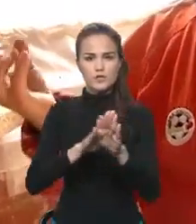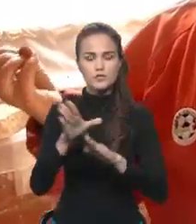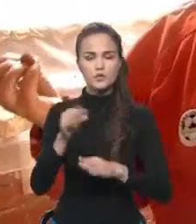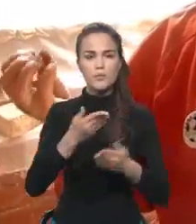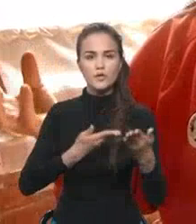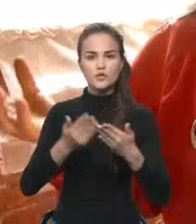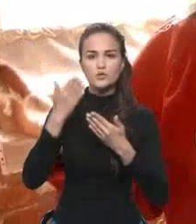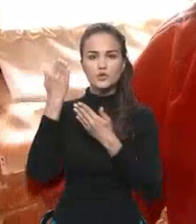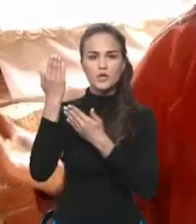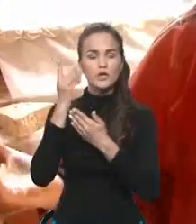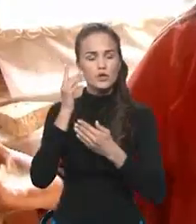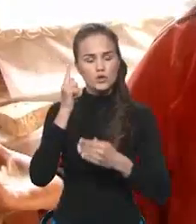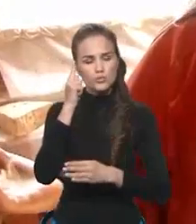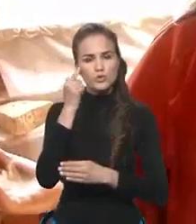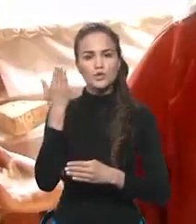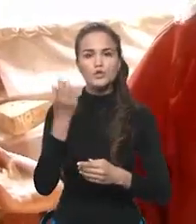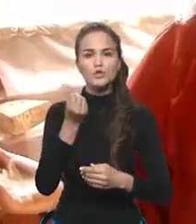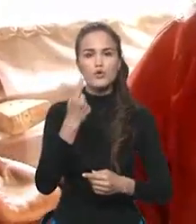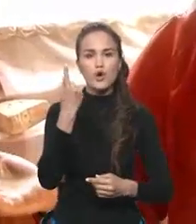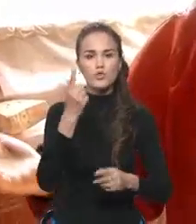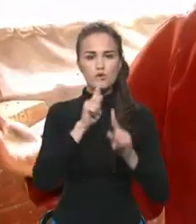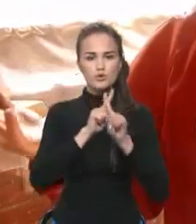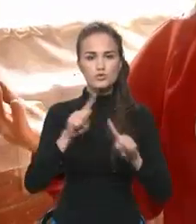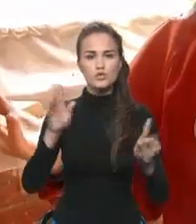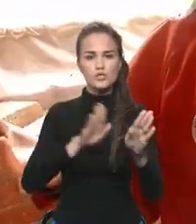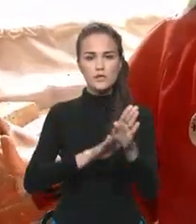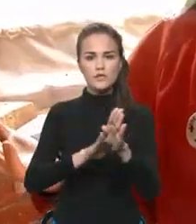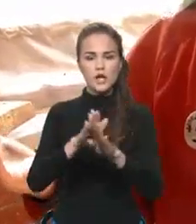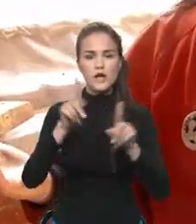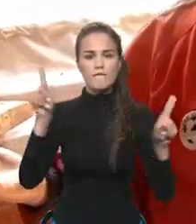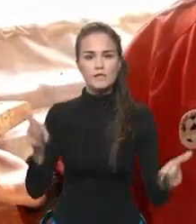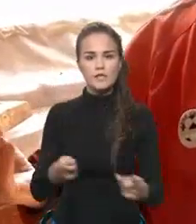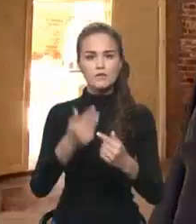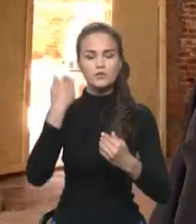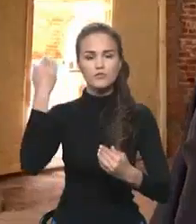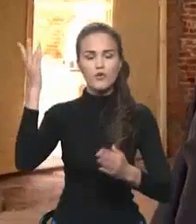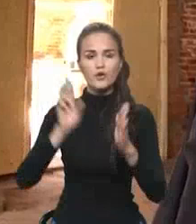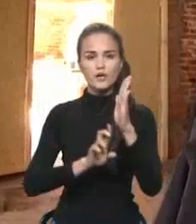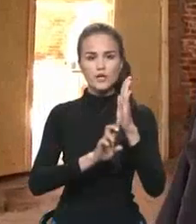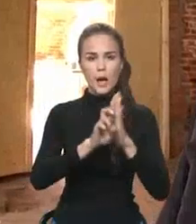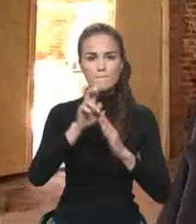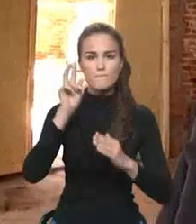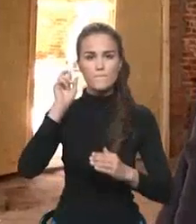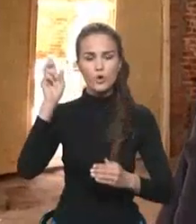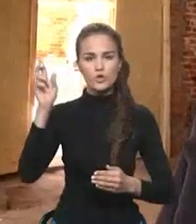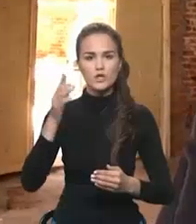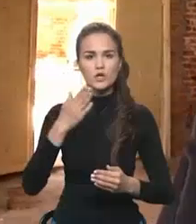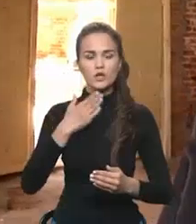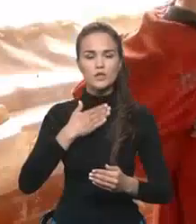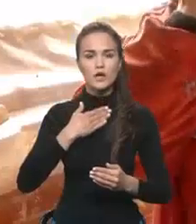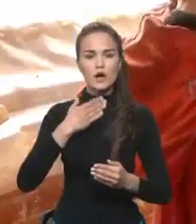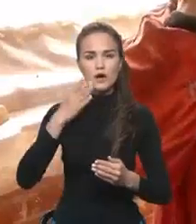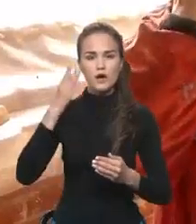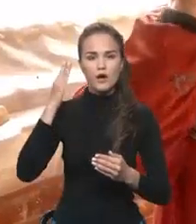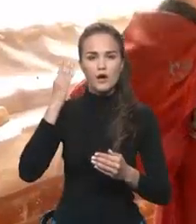думаю Ты вот еще одно чудо совершаешь Вот восстанавливаться твой храм Божий И я об этом не могу